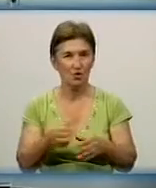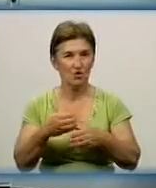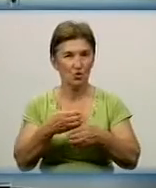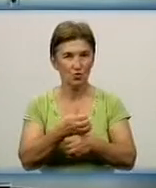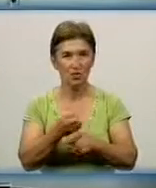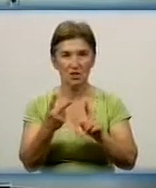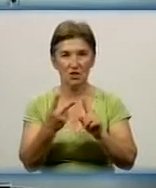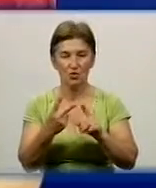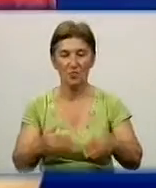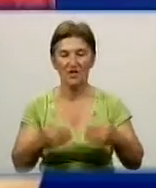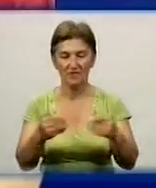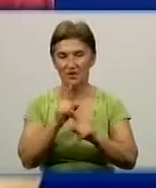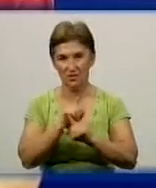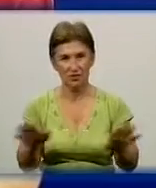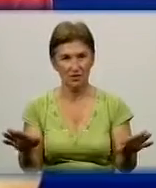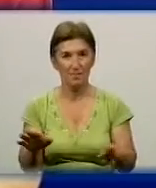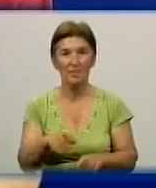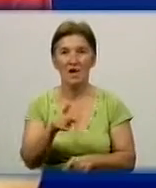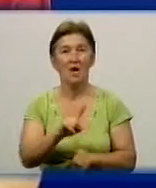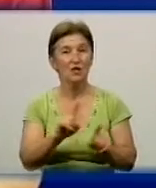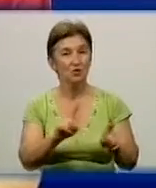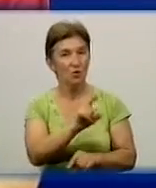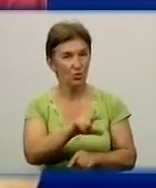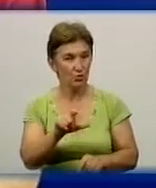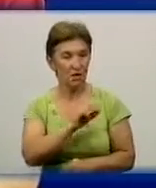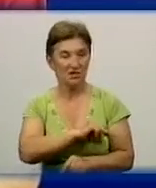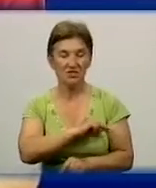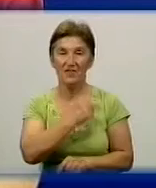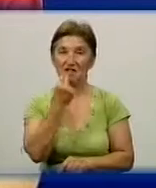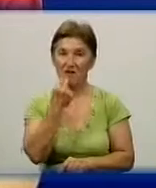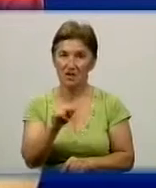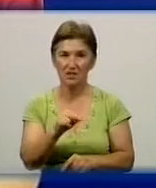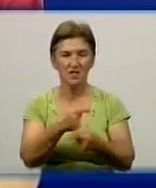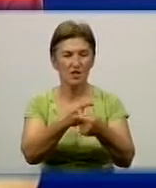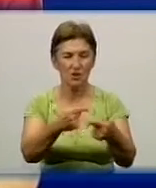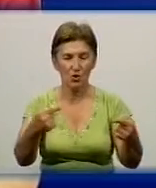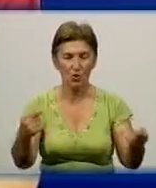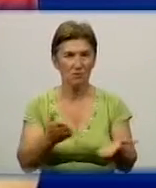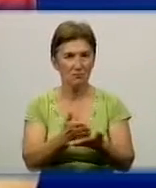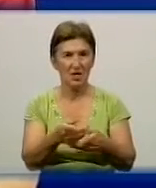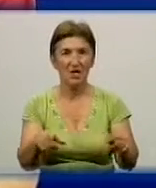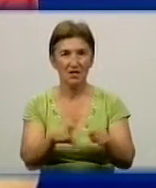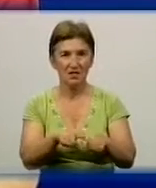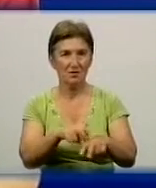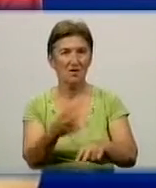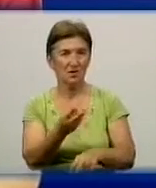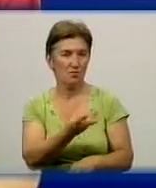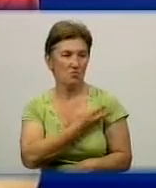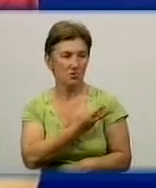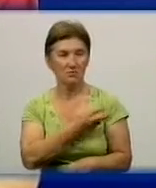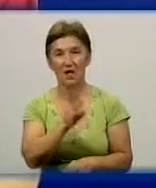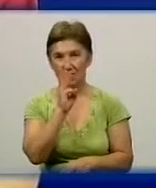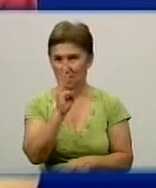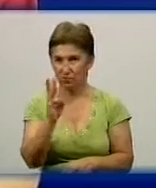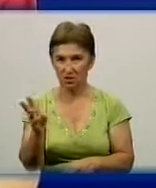бути не може. Володимир Олександрович, для того, щоб люди працювали якісно, як і на будь-якій посаді, так само лікарі, їх треба мотивувати. Мотивація яка? Заробітна